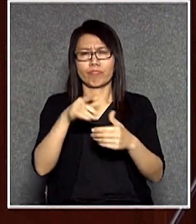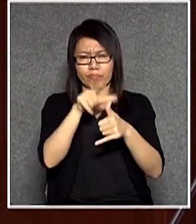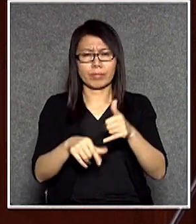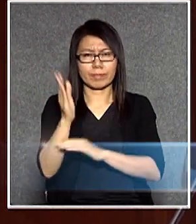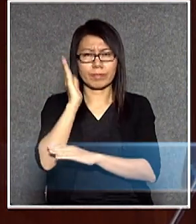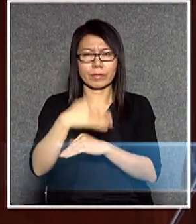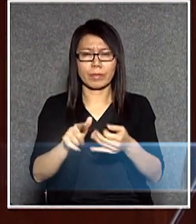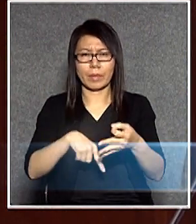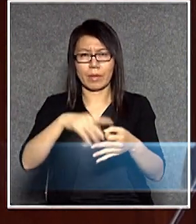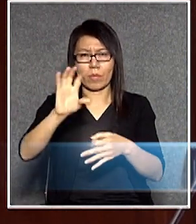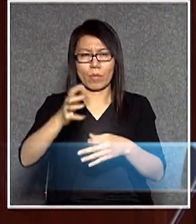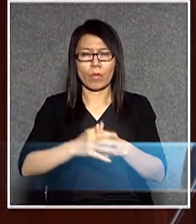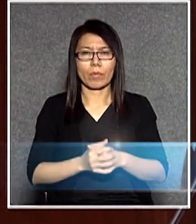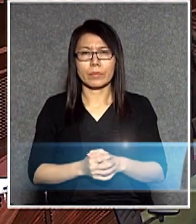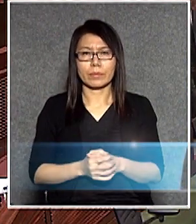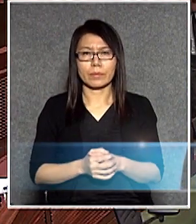黃毓民議員